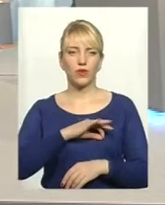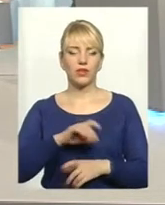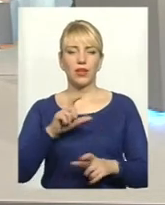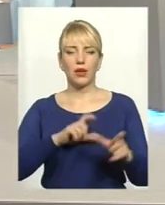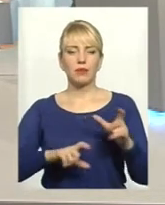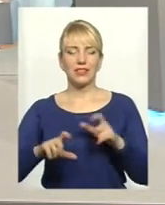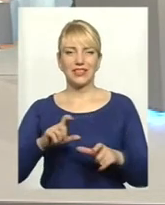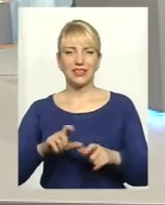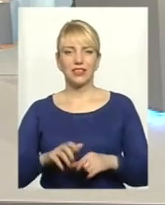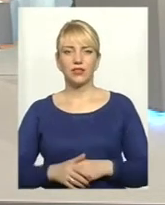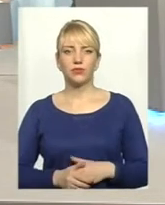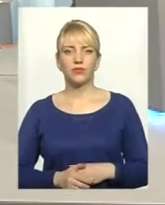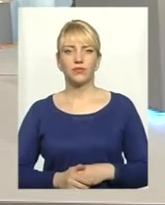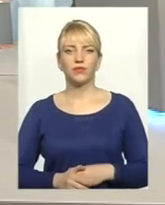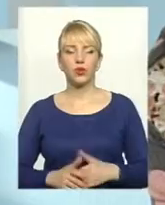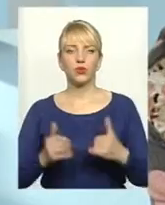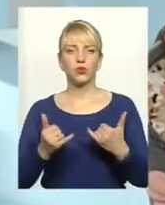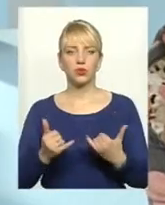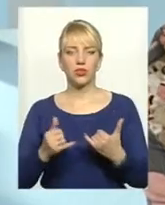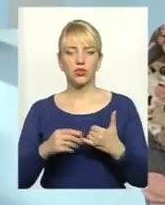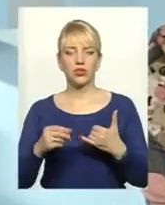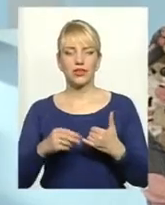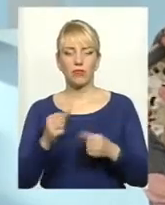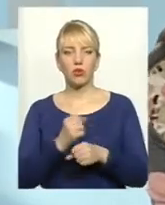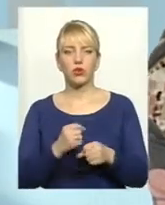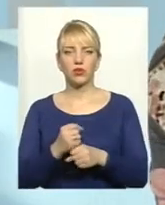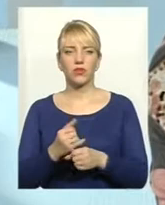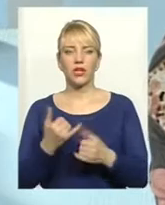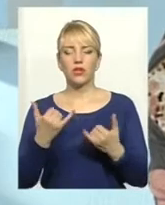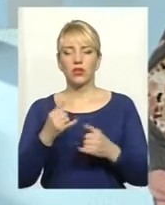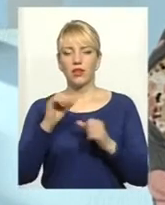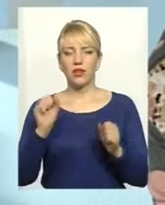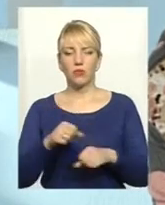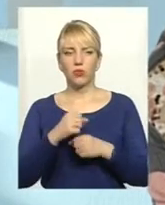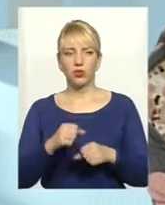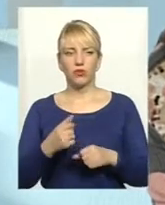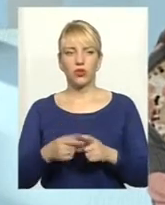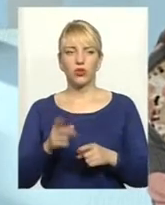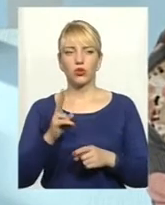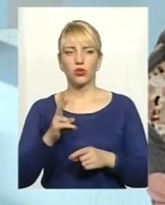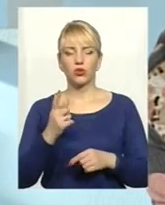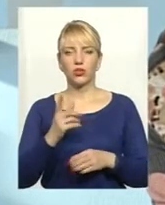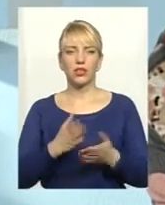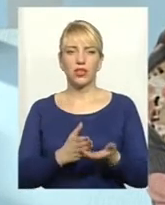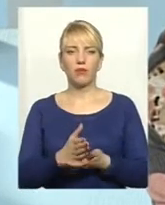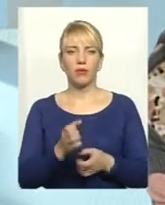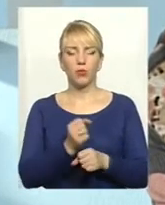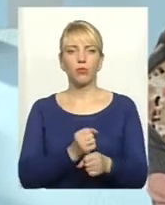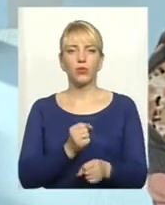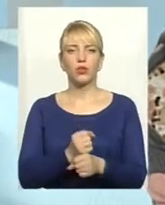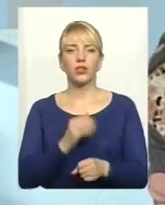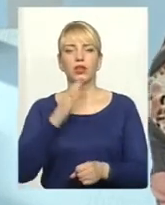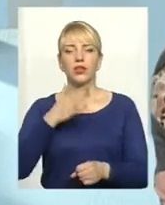хімії сучасне землеробство неможливо. Хоч зараз одне з напрямів роботи